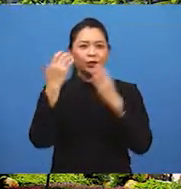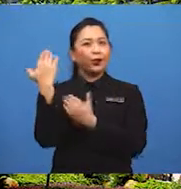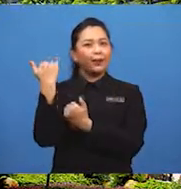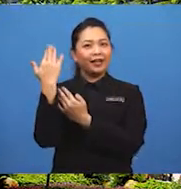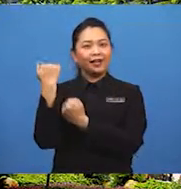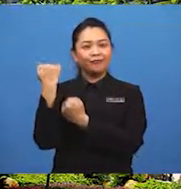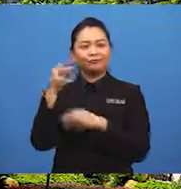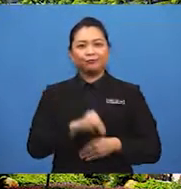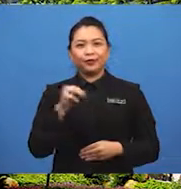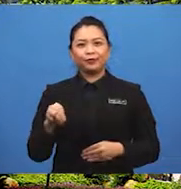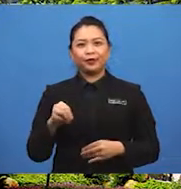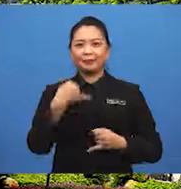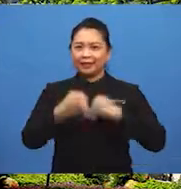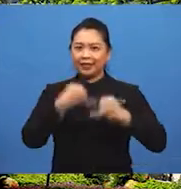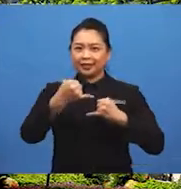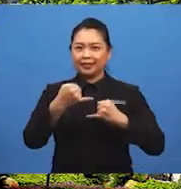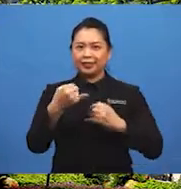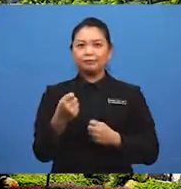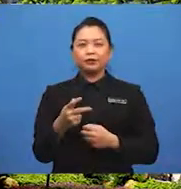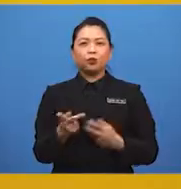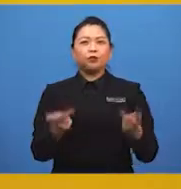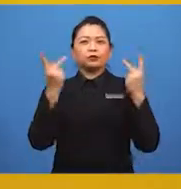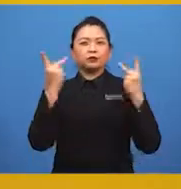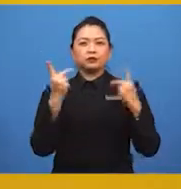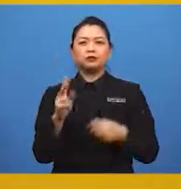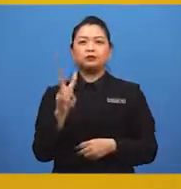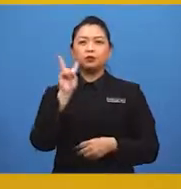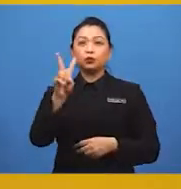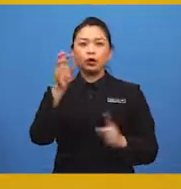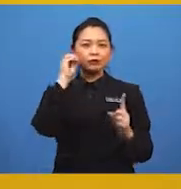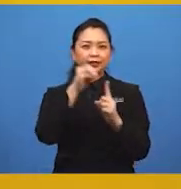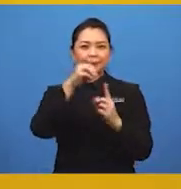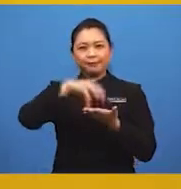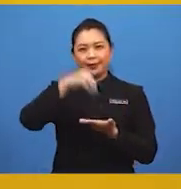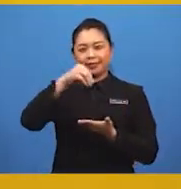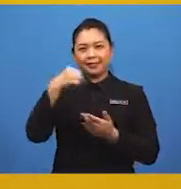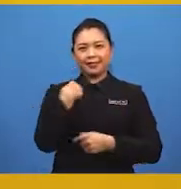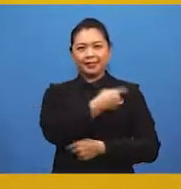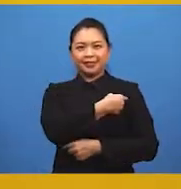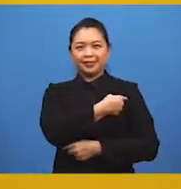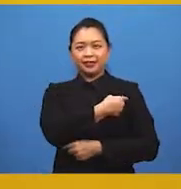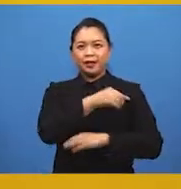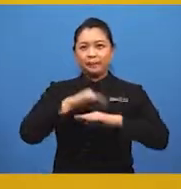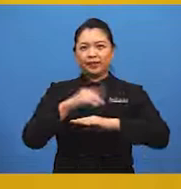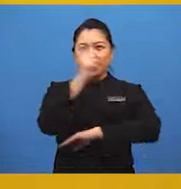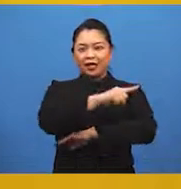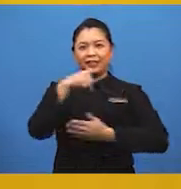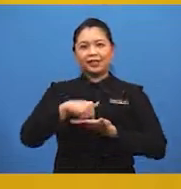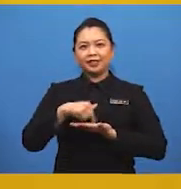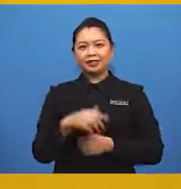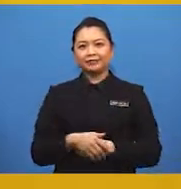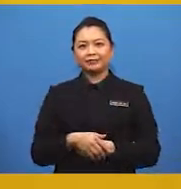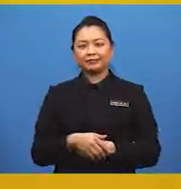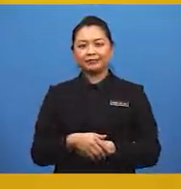Cikgu berharap murid-murid berjaya menguasai dua objektif pembelajaran kita pada hari